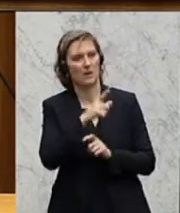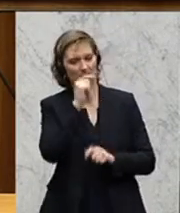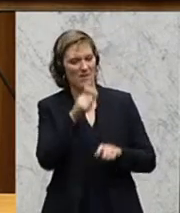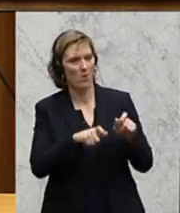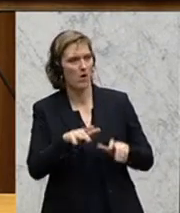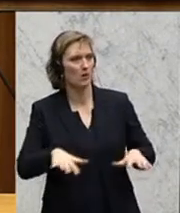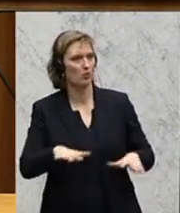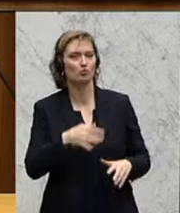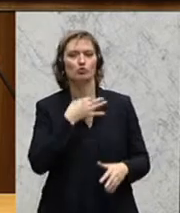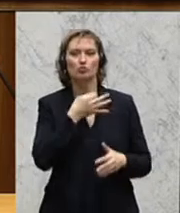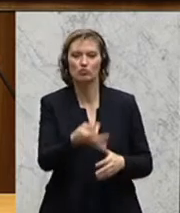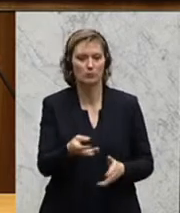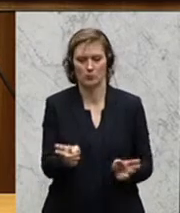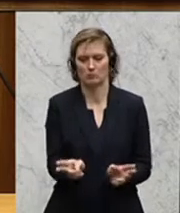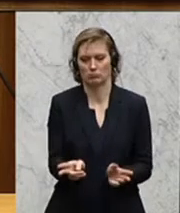Staatsschutzgesetz zuzustimmen.